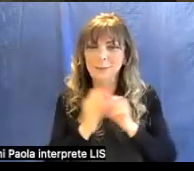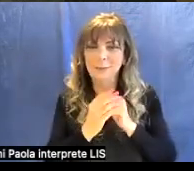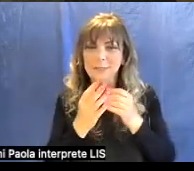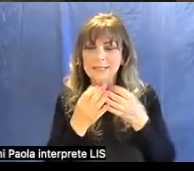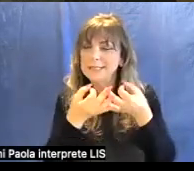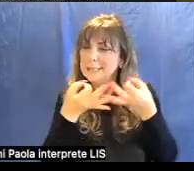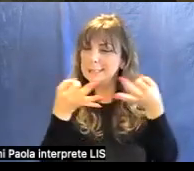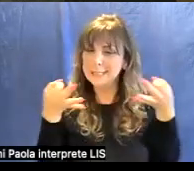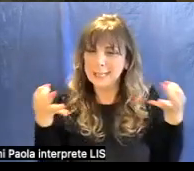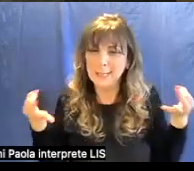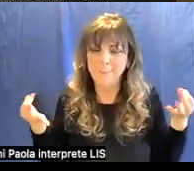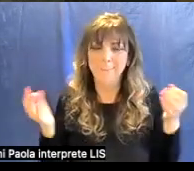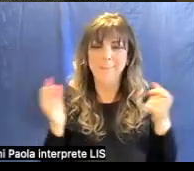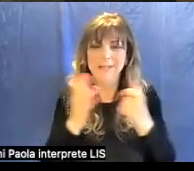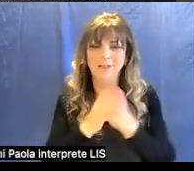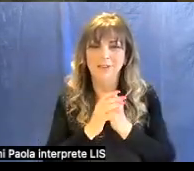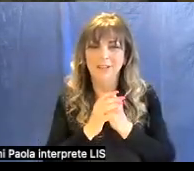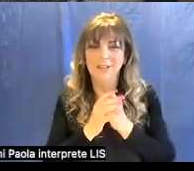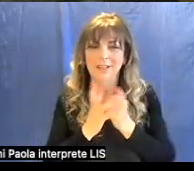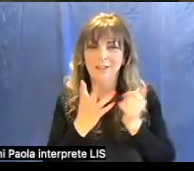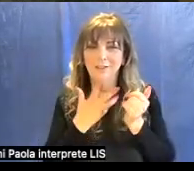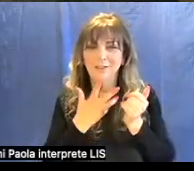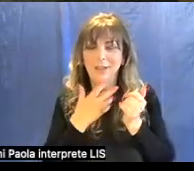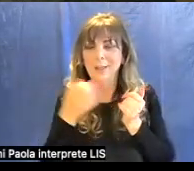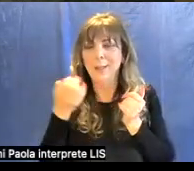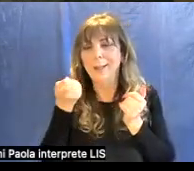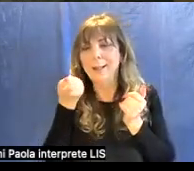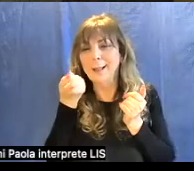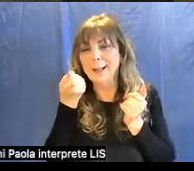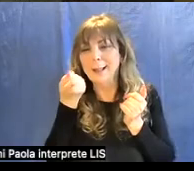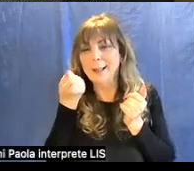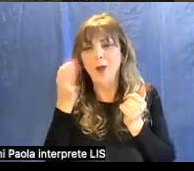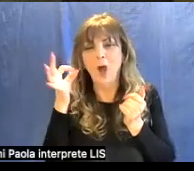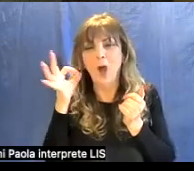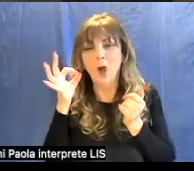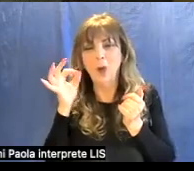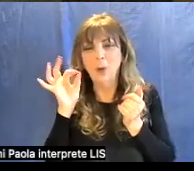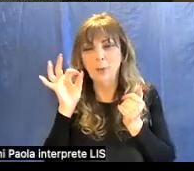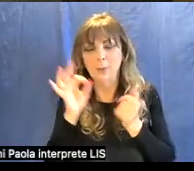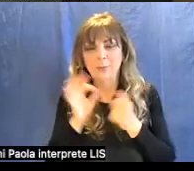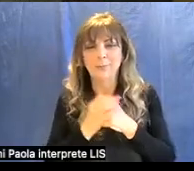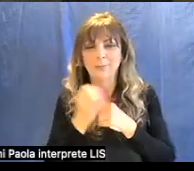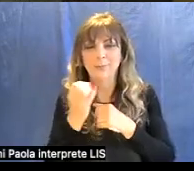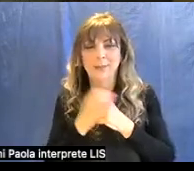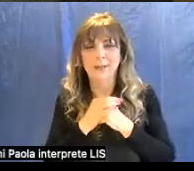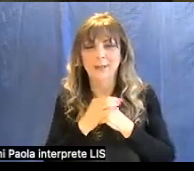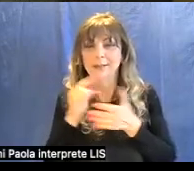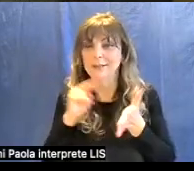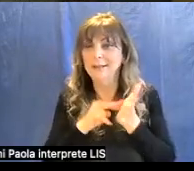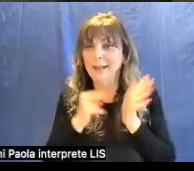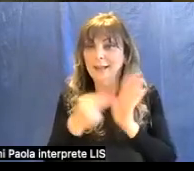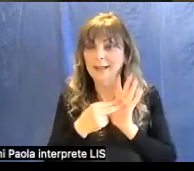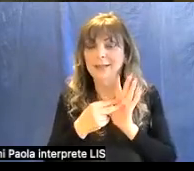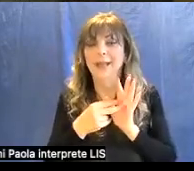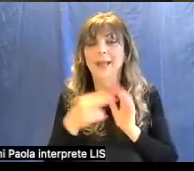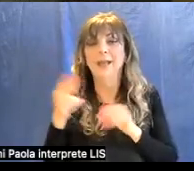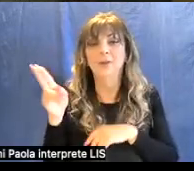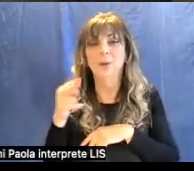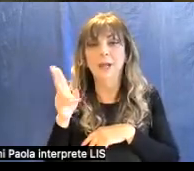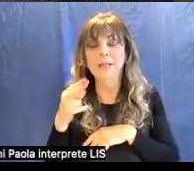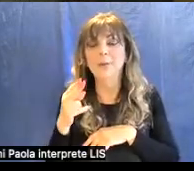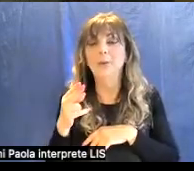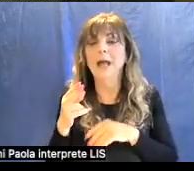semplice devo dire con questi pallini d'oro e questa tecnica invece la decoratura a